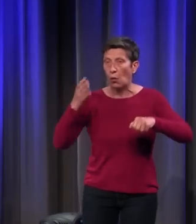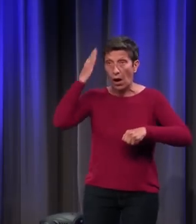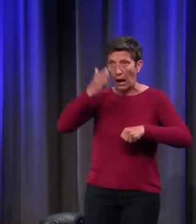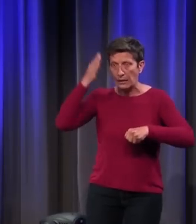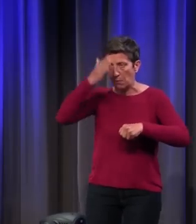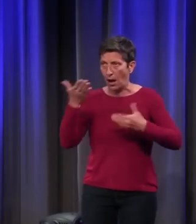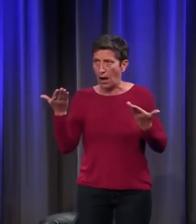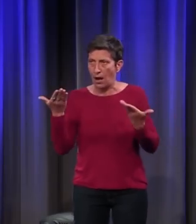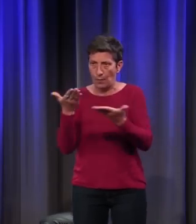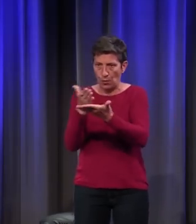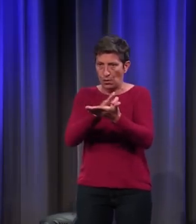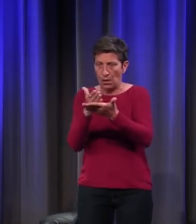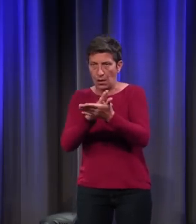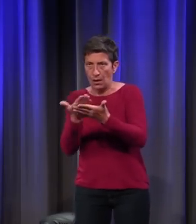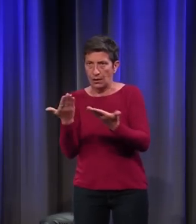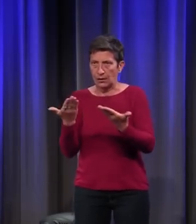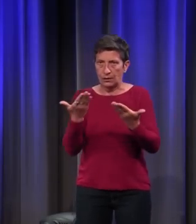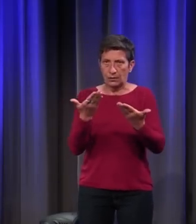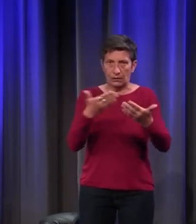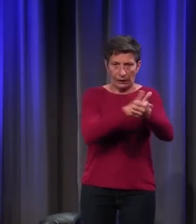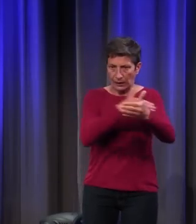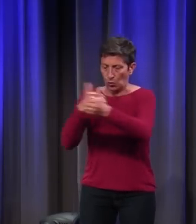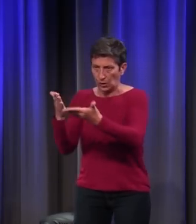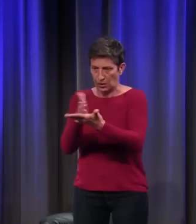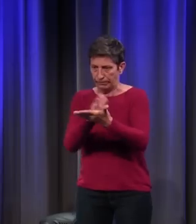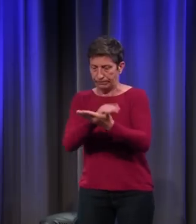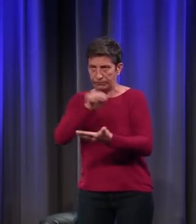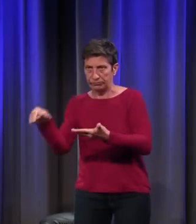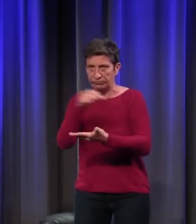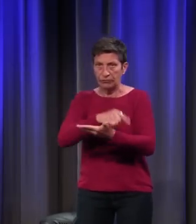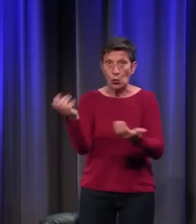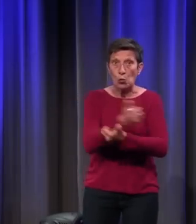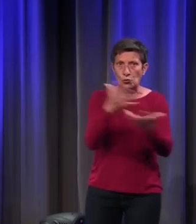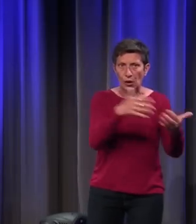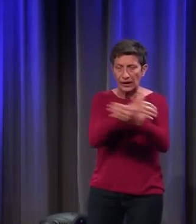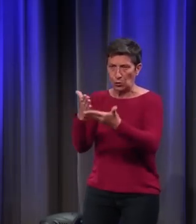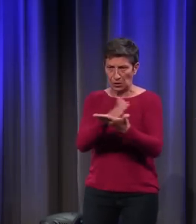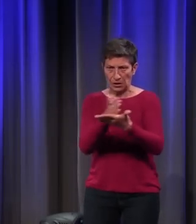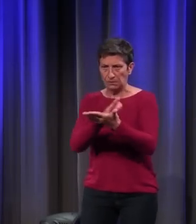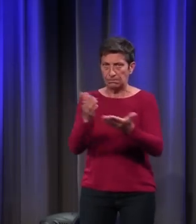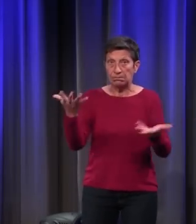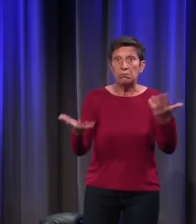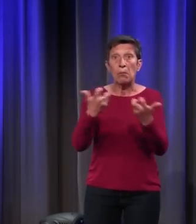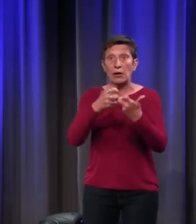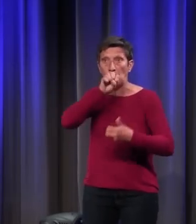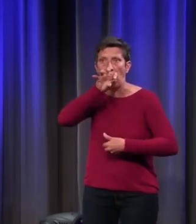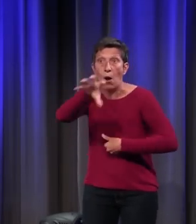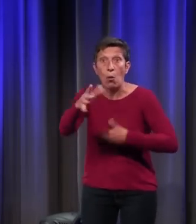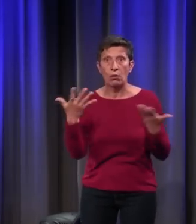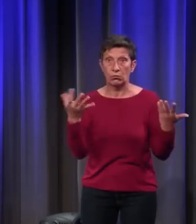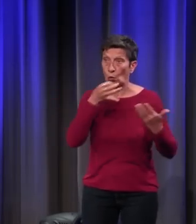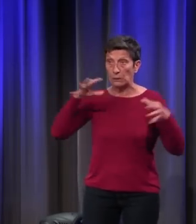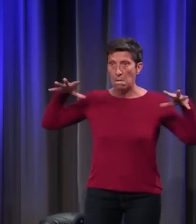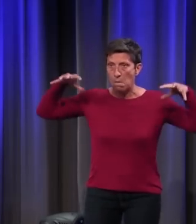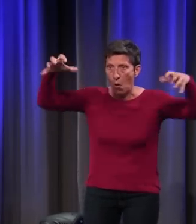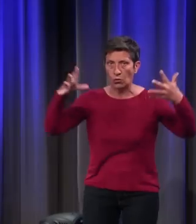cheval sur deux ou plusieurs des catégories que je viens d'énoncer. Le dragon, par exemple, c'est un monstre.